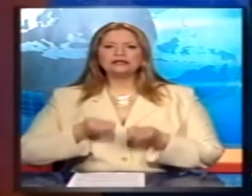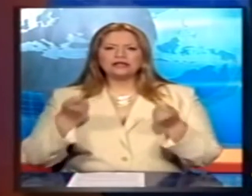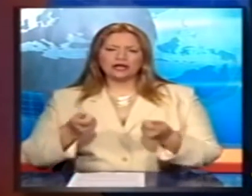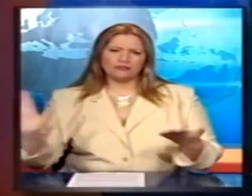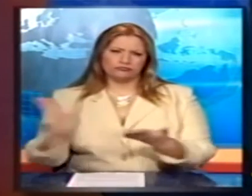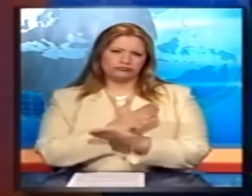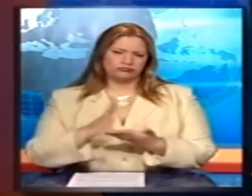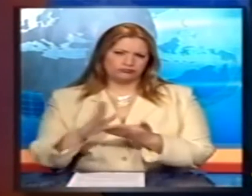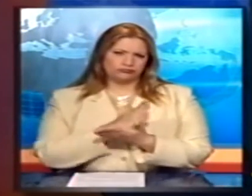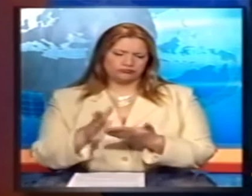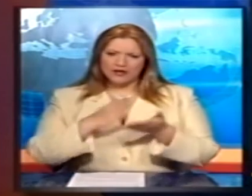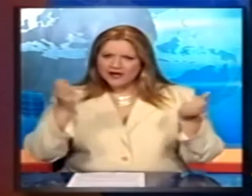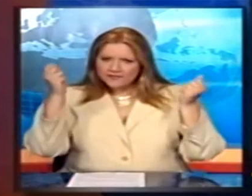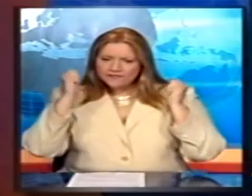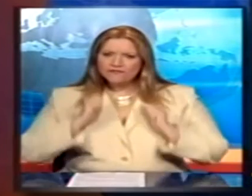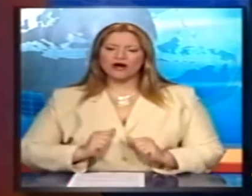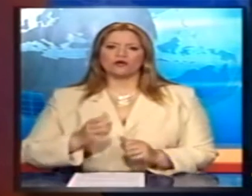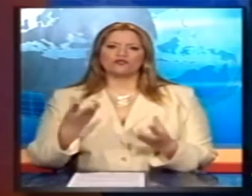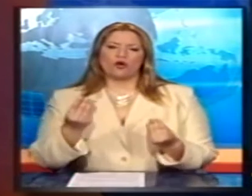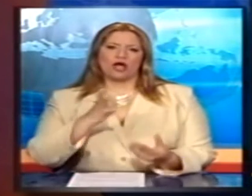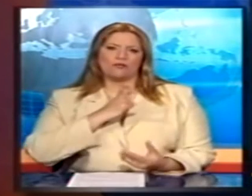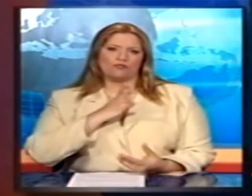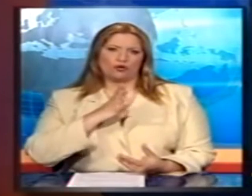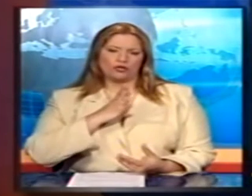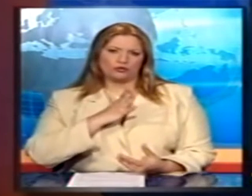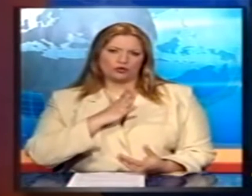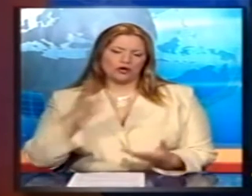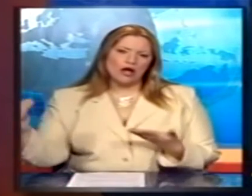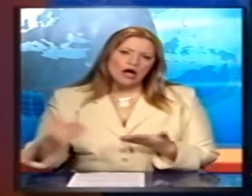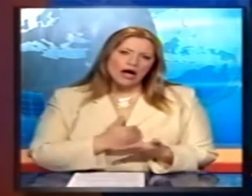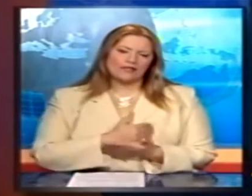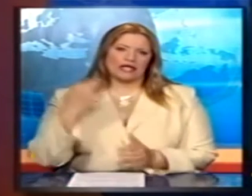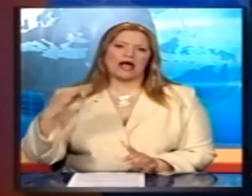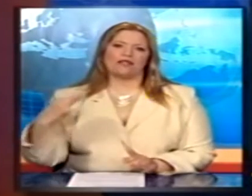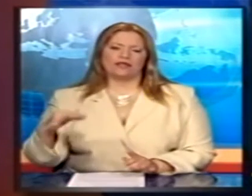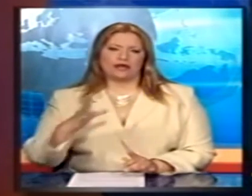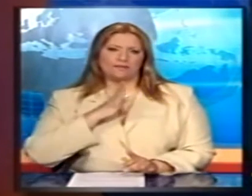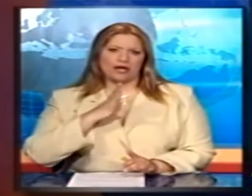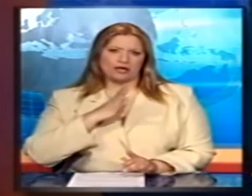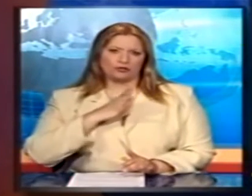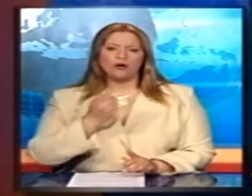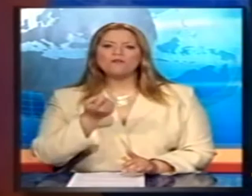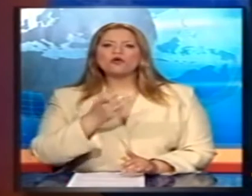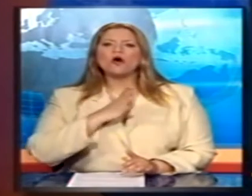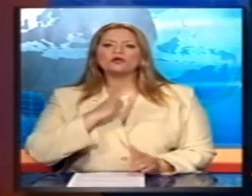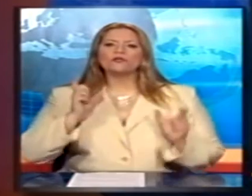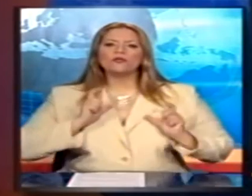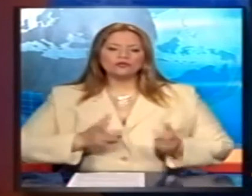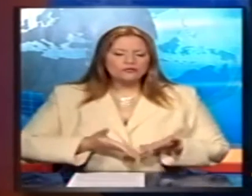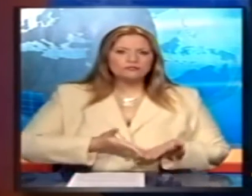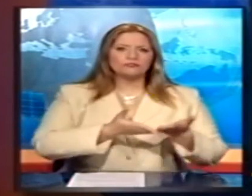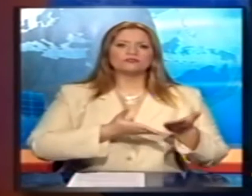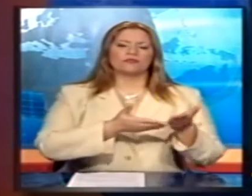λαιλασία σε βάρος των πολλών και των αδυνάτων και υπέρ των ολίγων προνομιούχων που έγινε με την